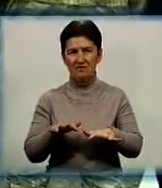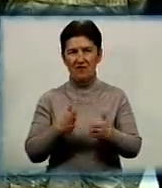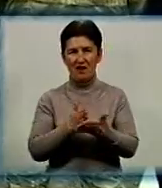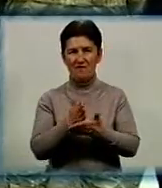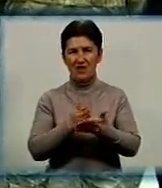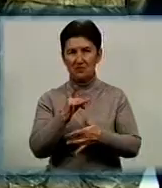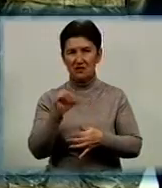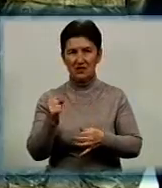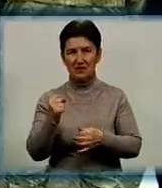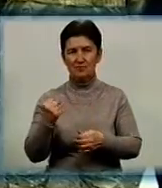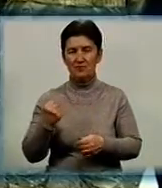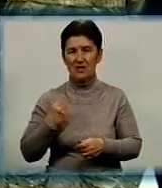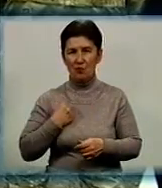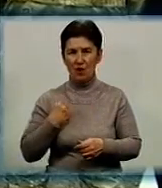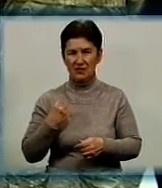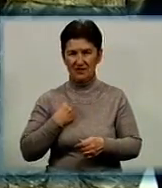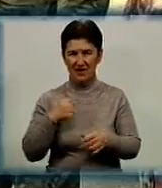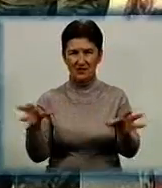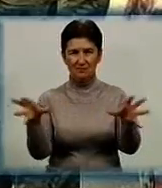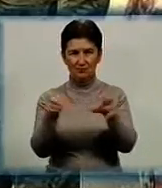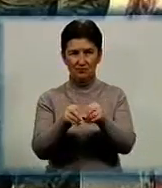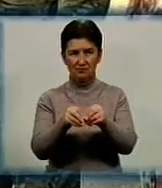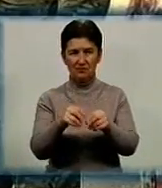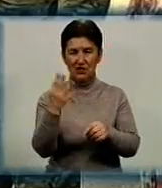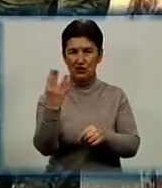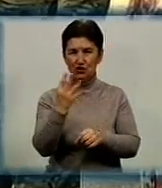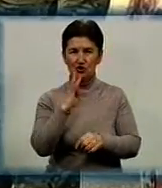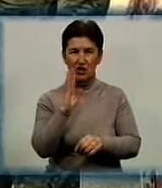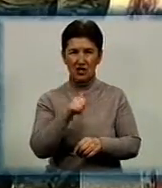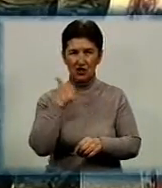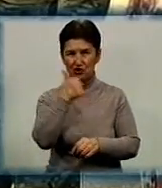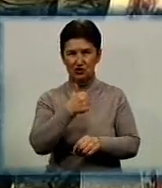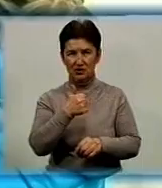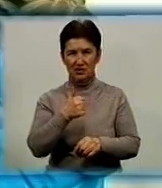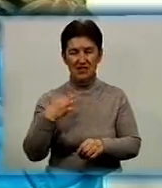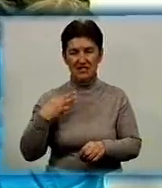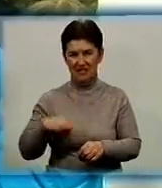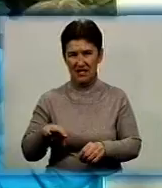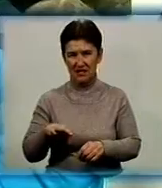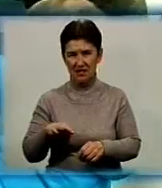На відкриття приїхали бойові побратими Віктора, 4-річний син та його дружина. Теж військова.